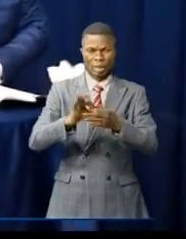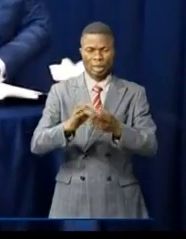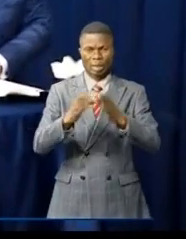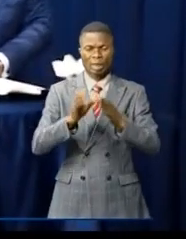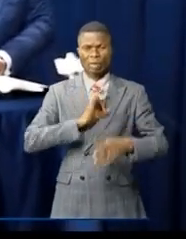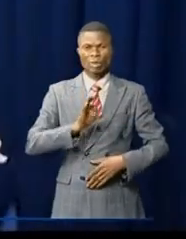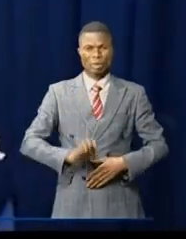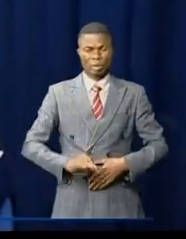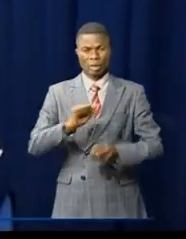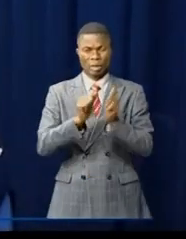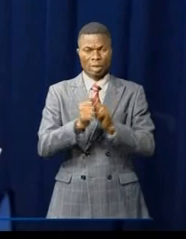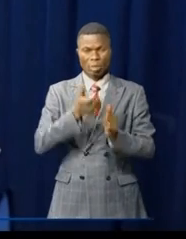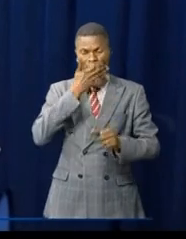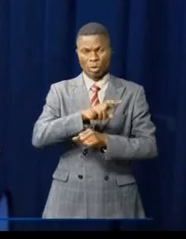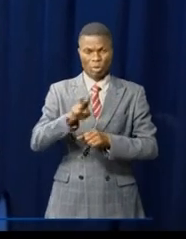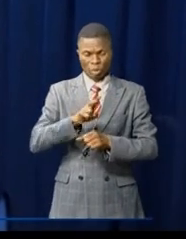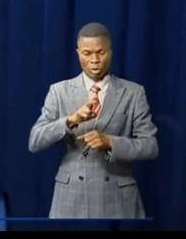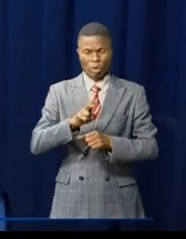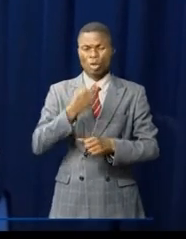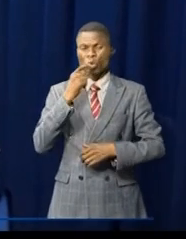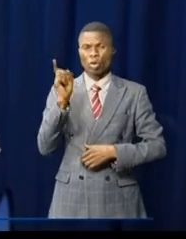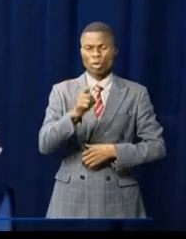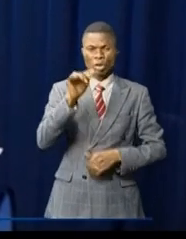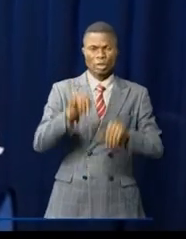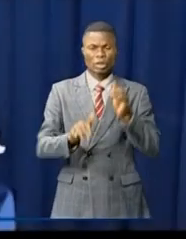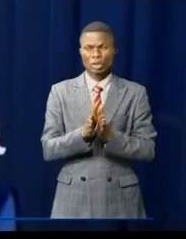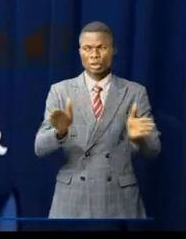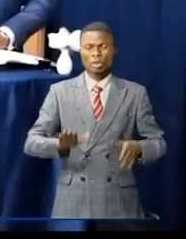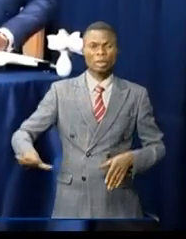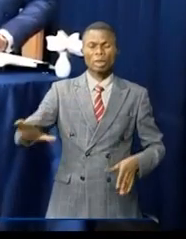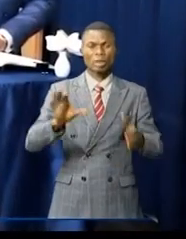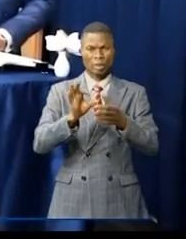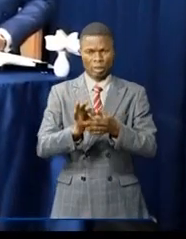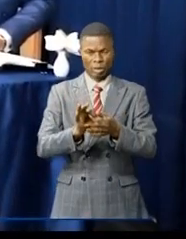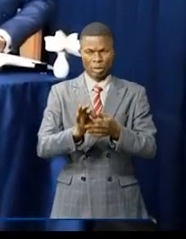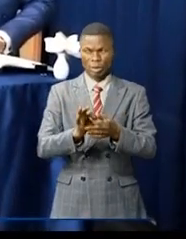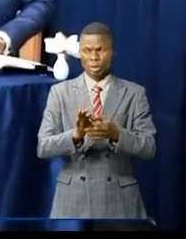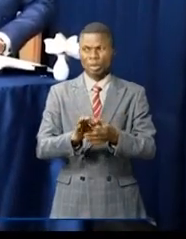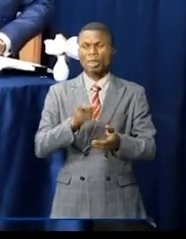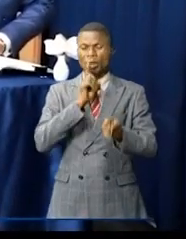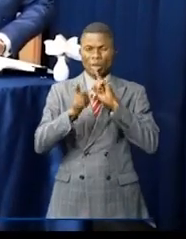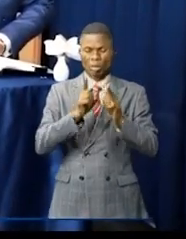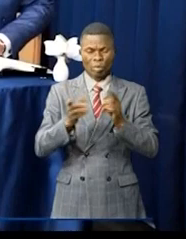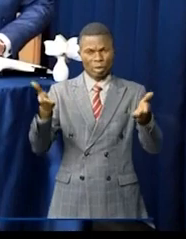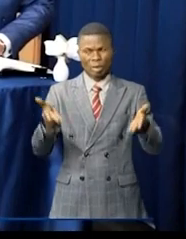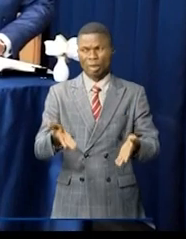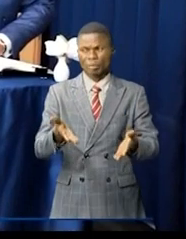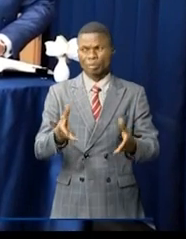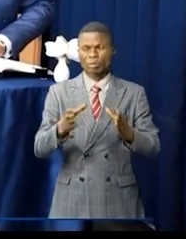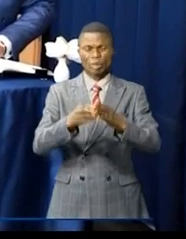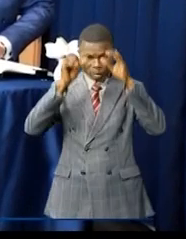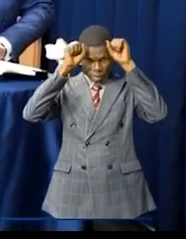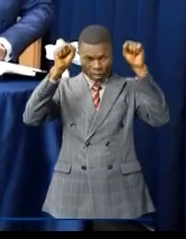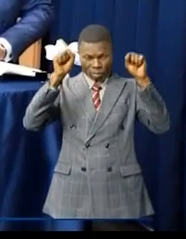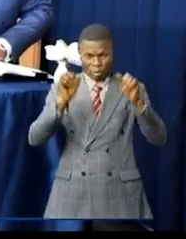contextes sanitaires actuels qui imposent de restrictions, le secrétaire général de Nations Unies a bien eu son moment d'échange en présentiel avec le